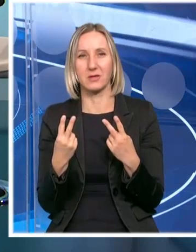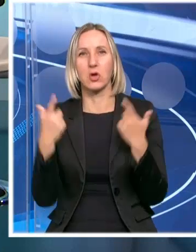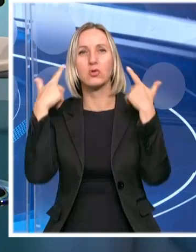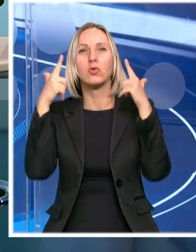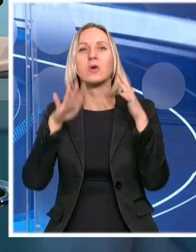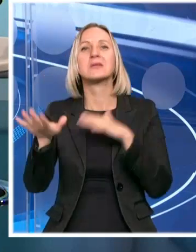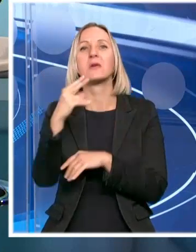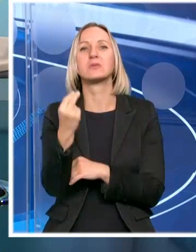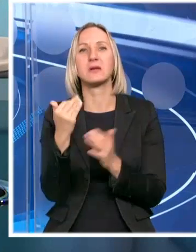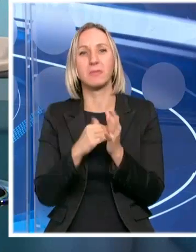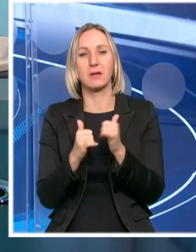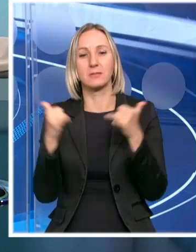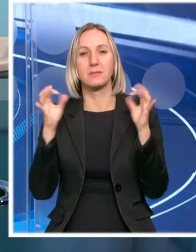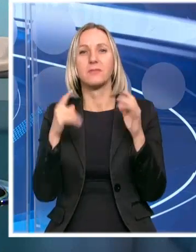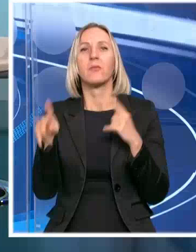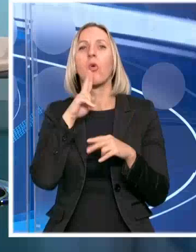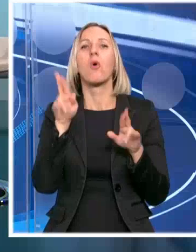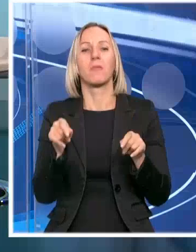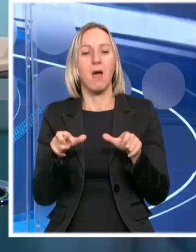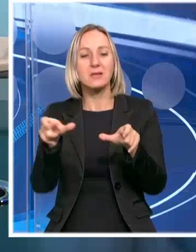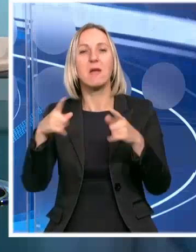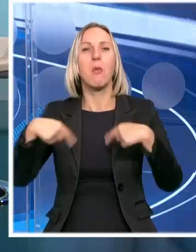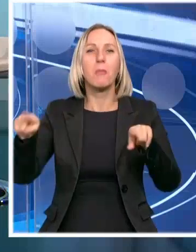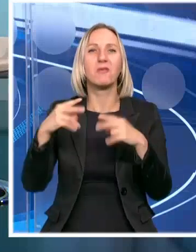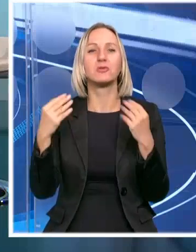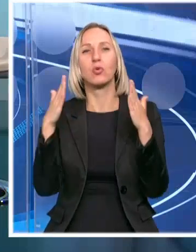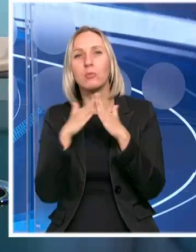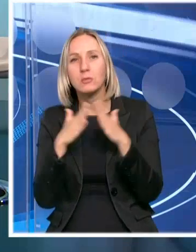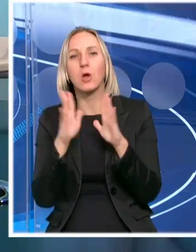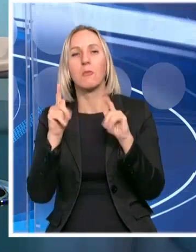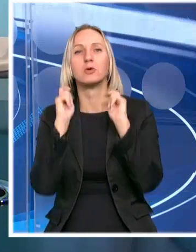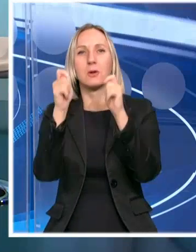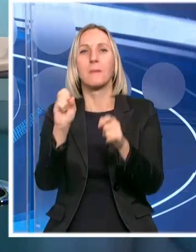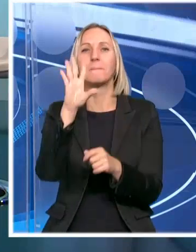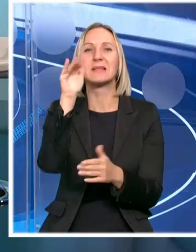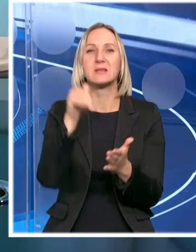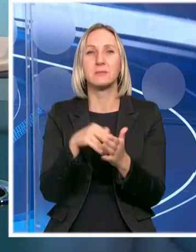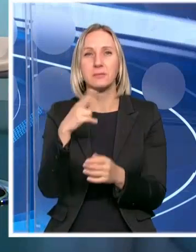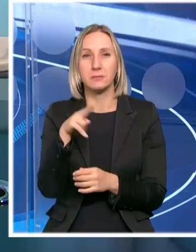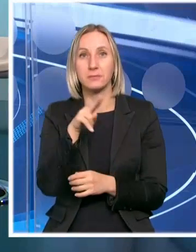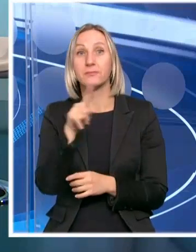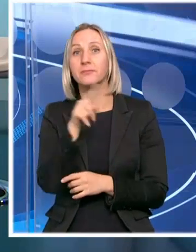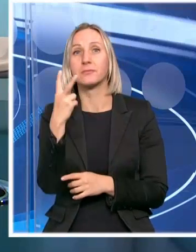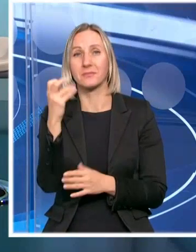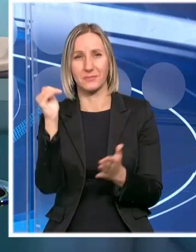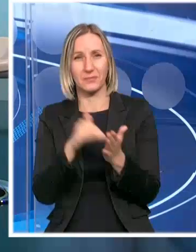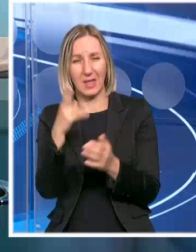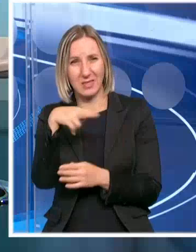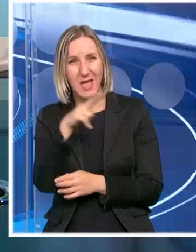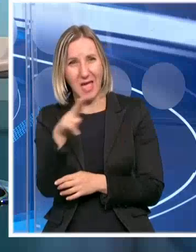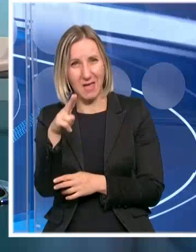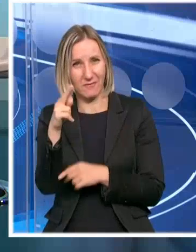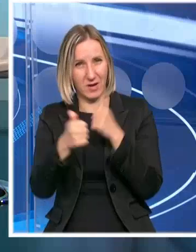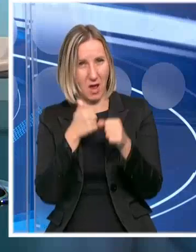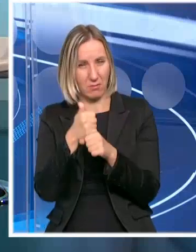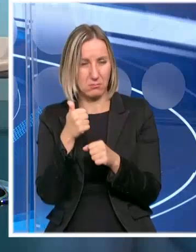Srbiji. Svako ko ima poljoprivredno gazdinstvo može da konkuriše sa projektom od 15.000 evra do 200.000 evra. Konkurs